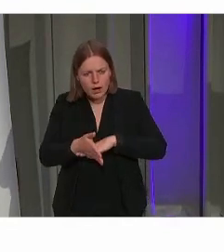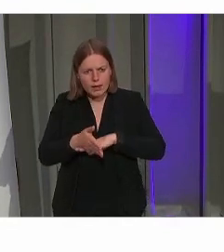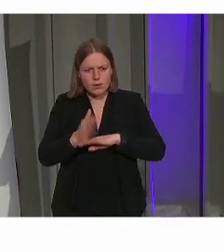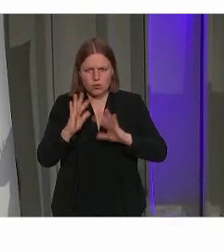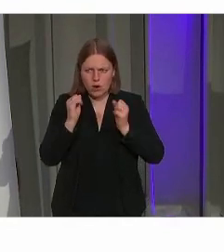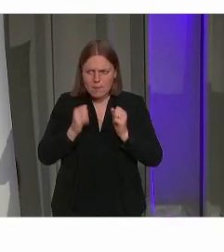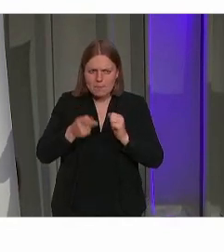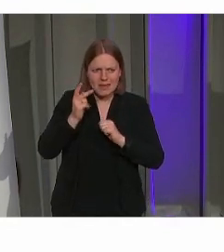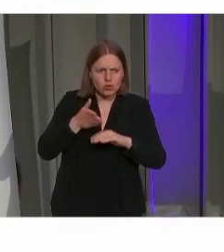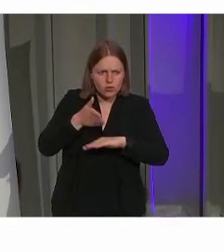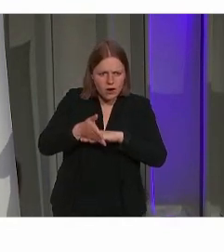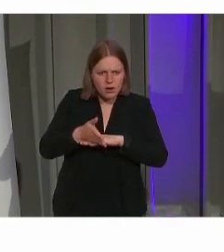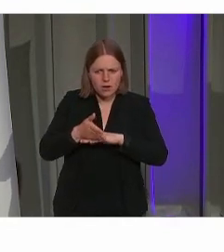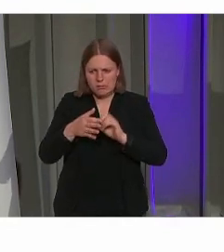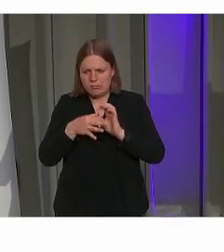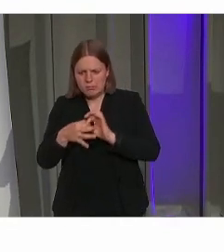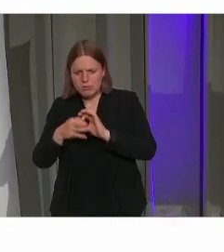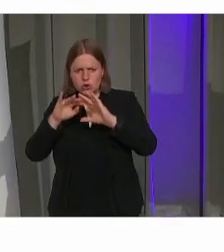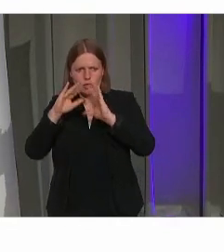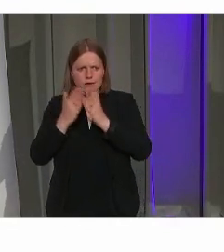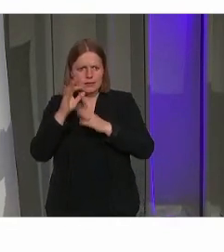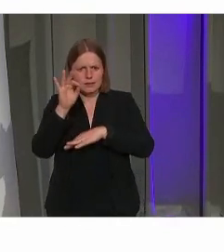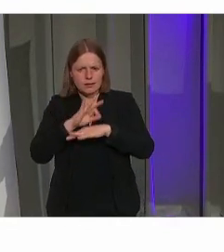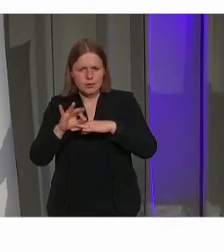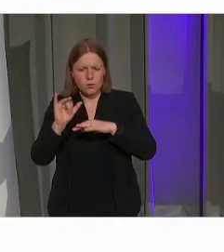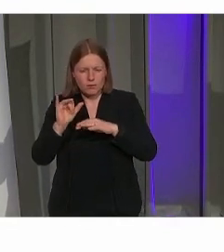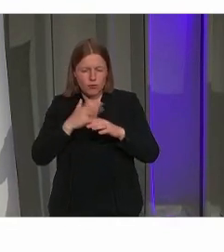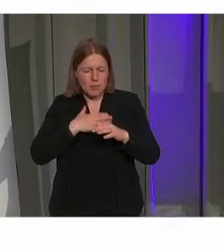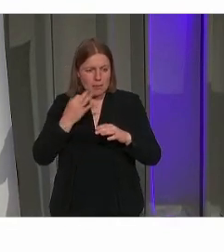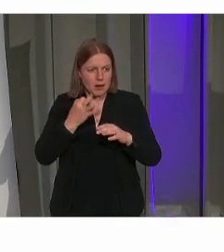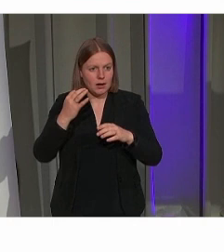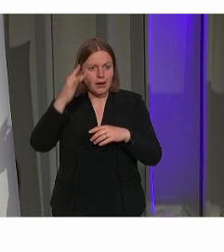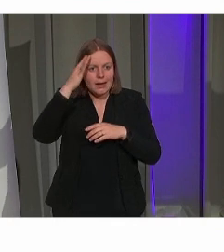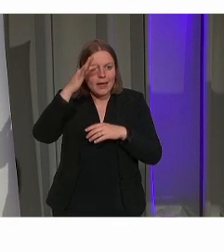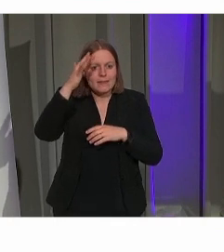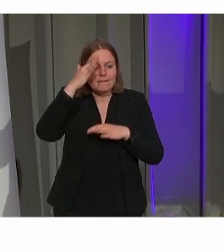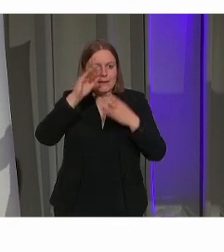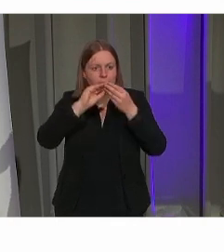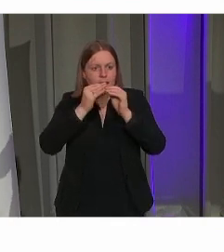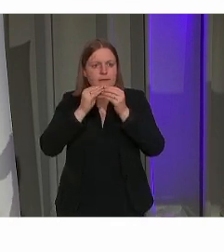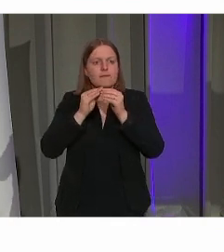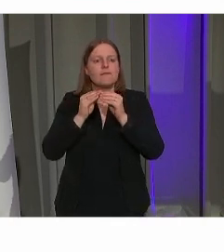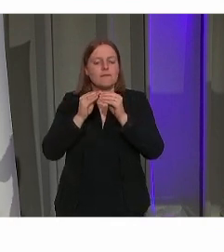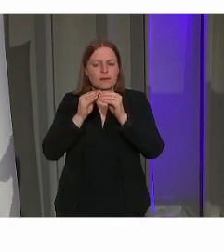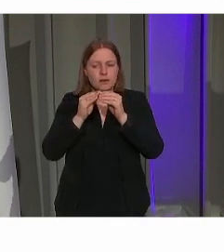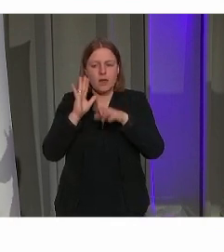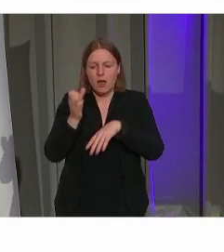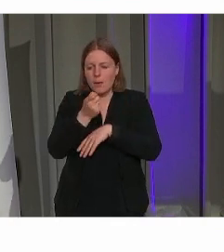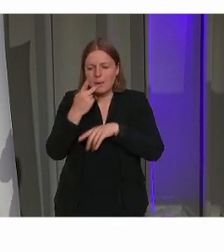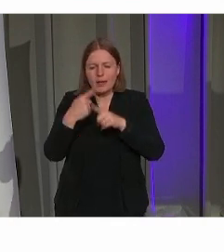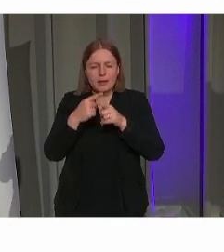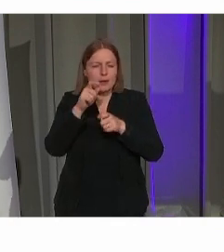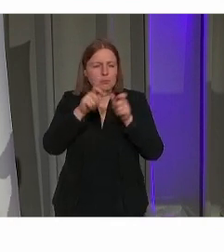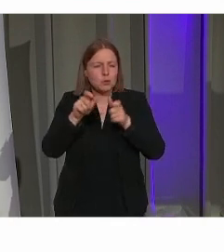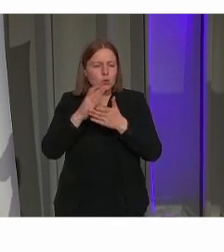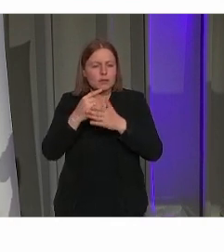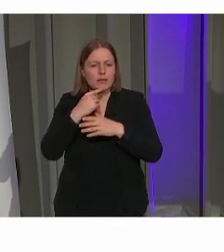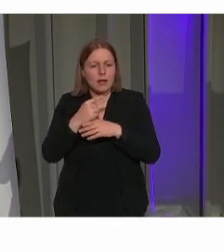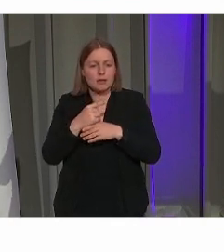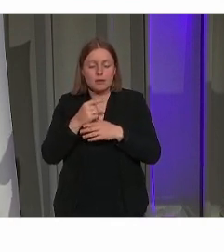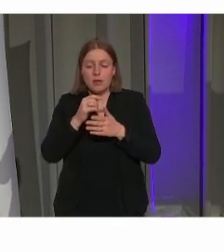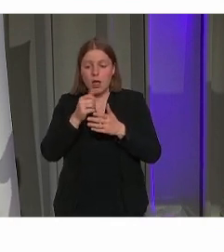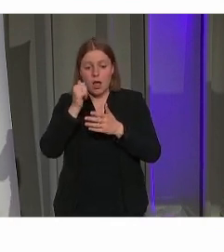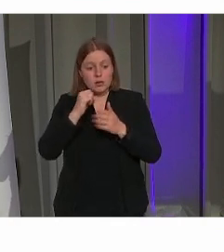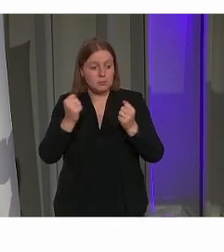toegankelijkheid en universal design is creativiteit. Het is al enkele keren aan bod gekomen als je werkt rond